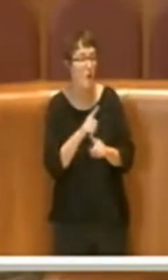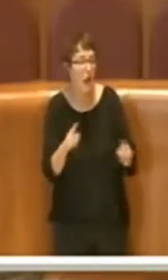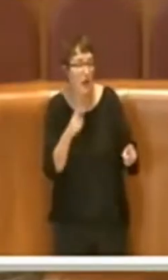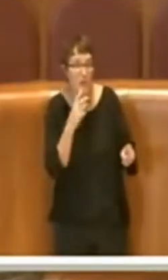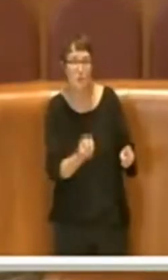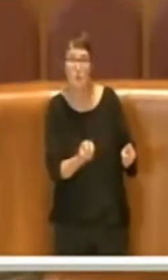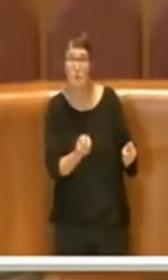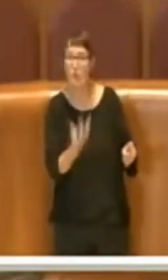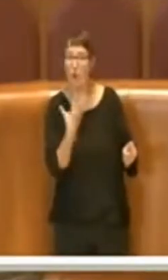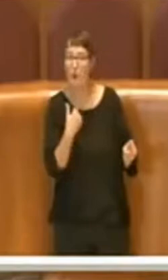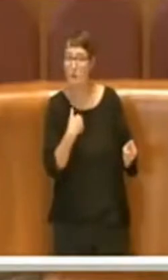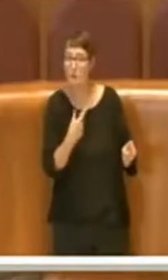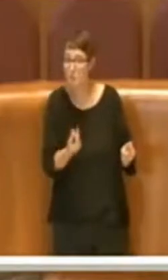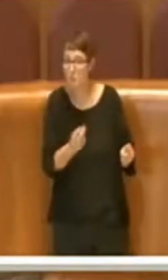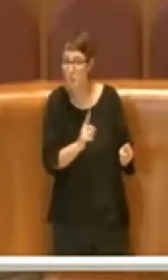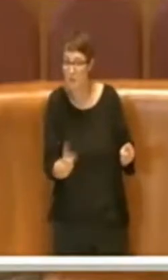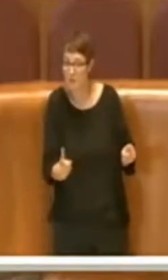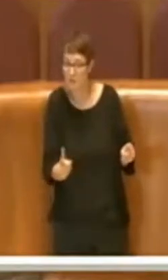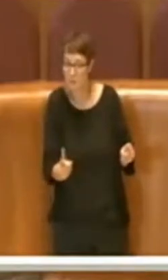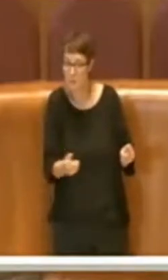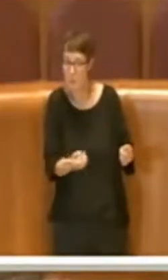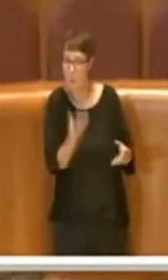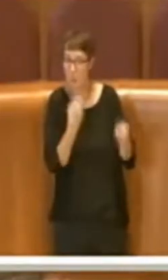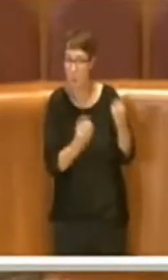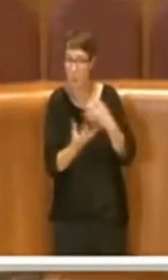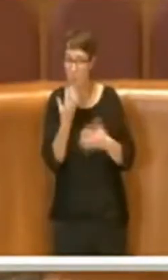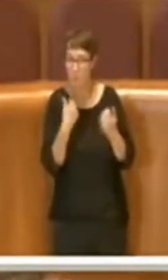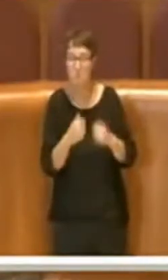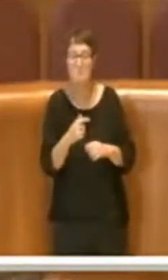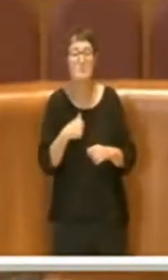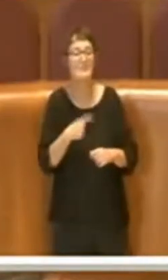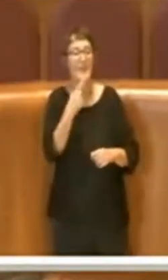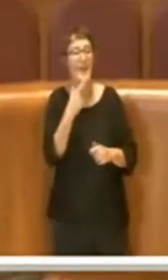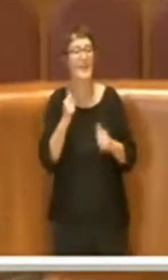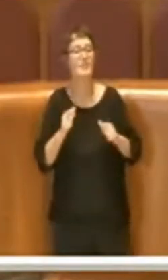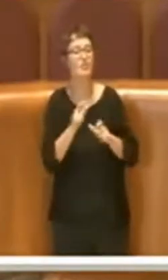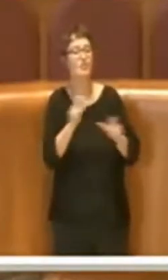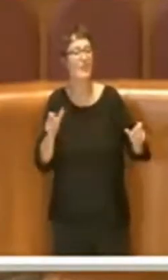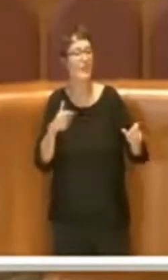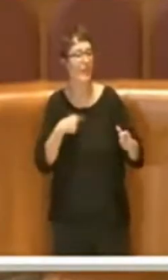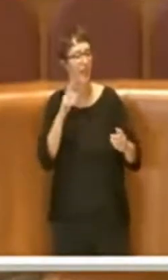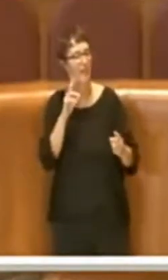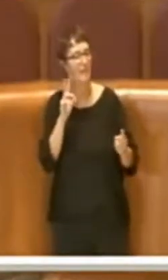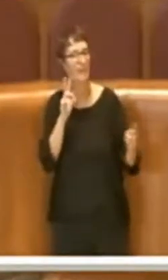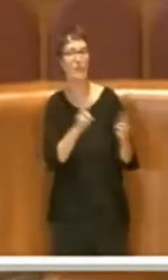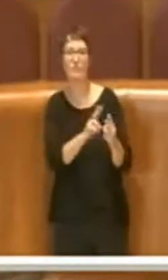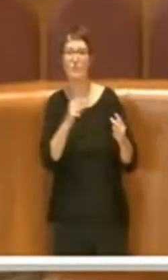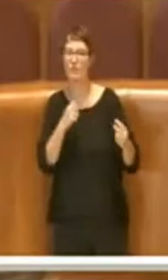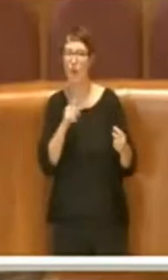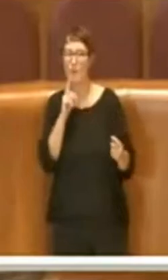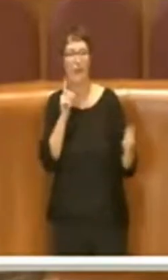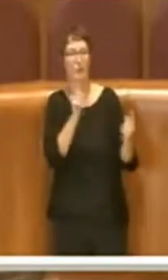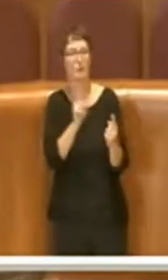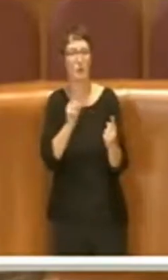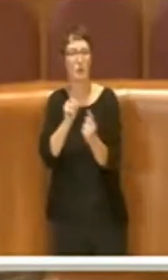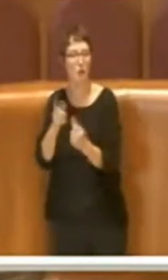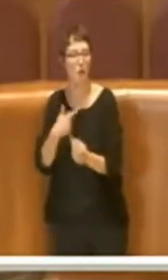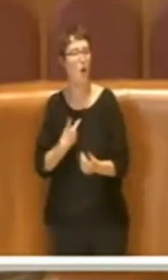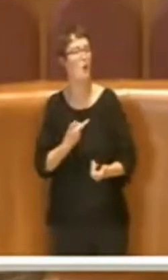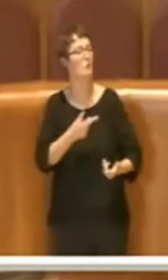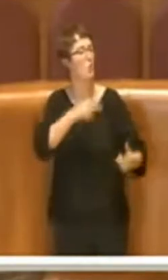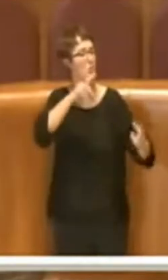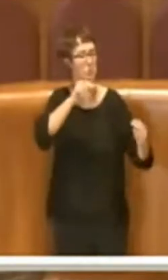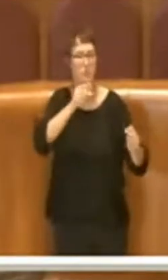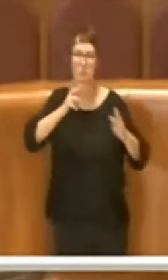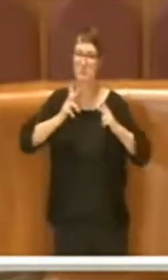tutti i cittadini che incontro mi trovo a parlare con loro in maniera abbastanza piacevole, serena e pacata, quindi